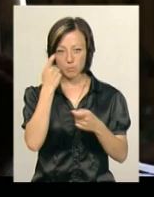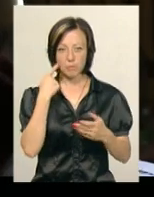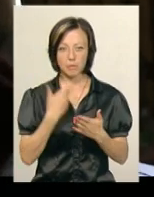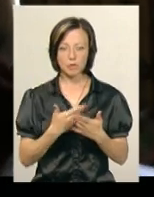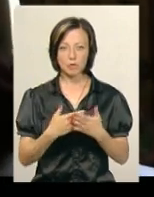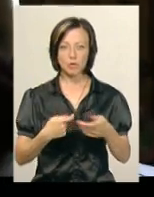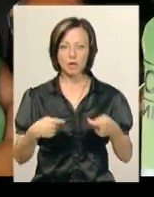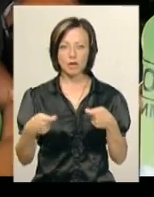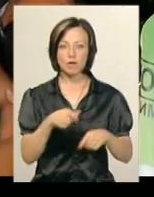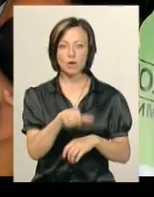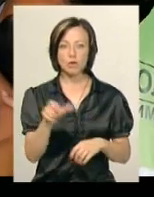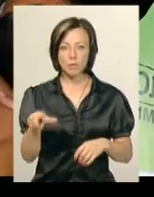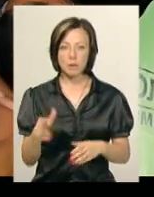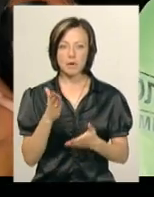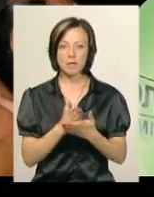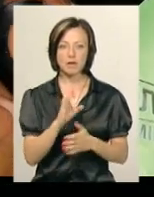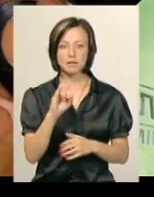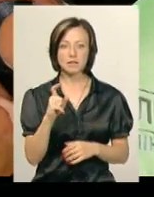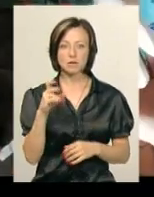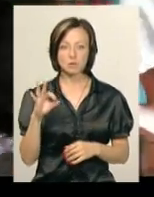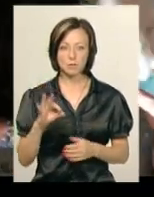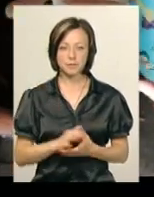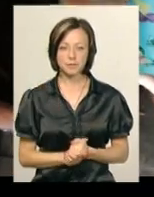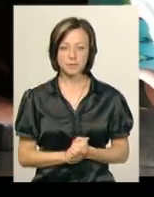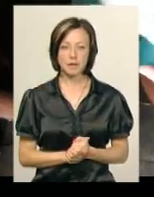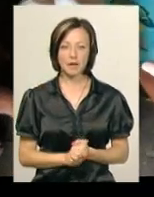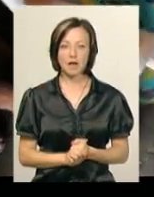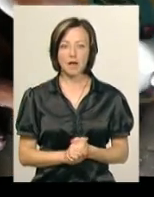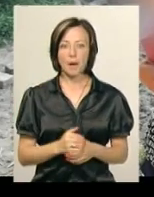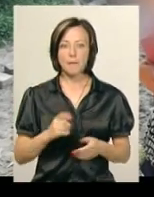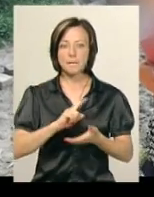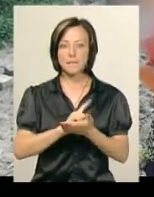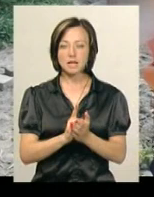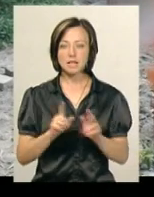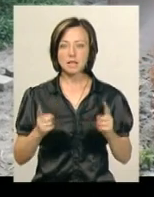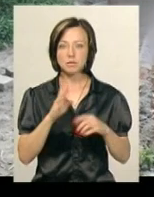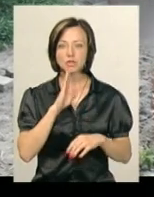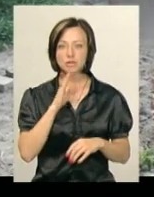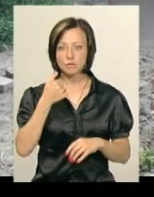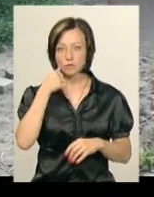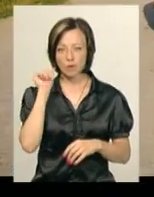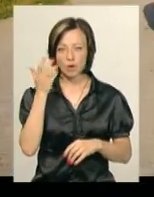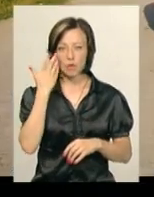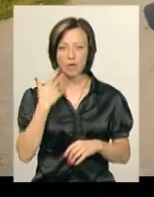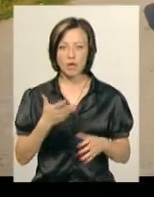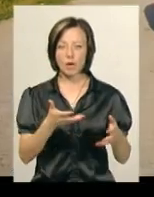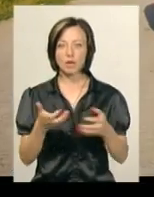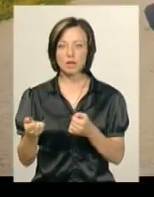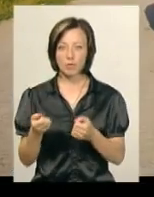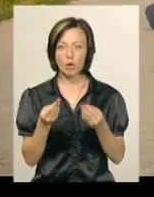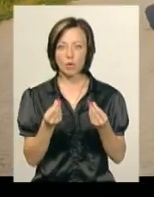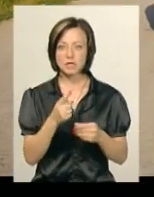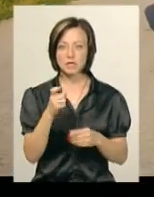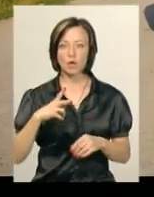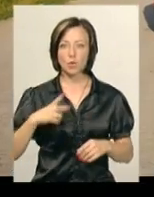підозру у торгівлі людьми. Вона перебуває в ізоляторі тимчасового тримання. Нагадаю, оперативники затримали жінку вчора у той момент, коли вона отримувала